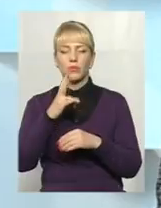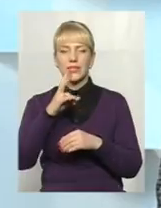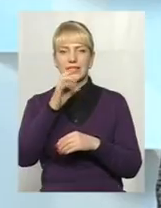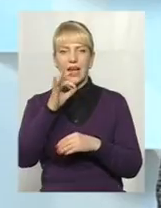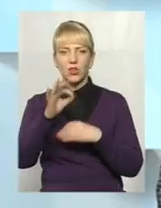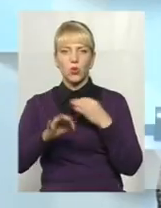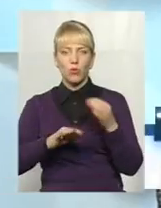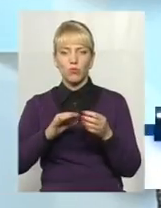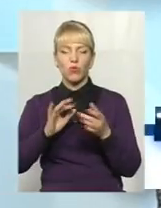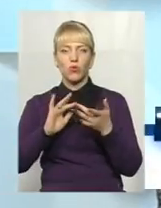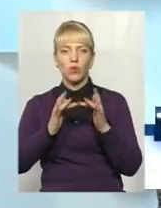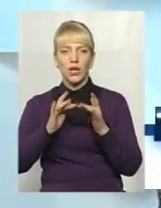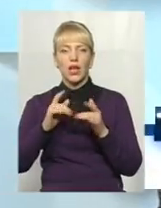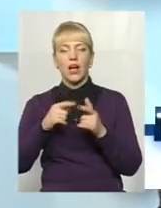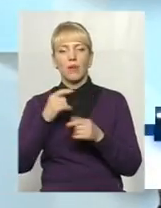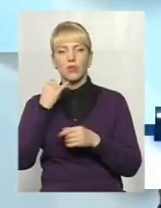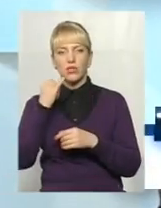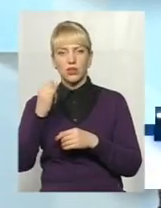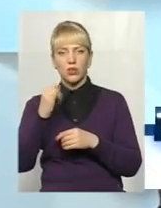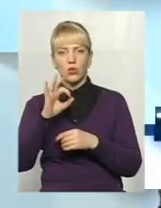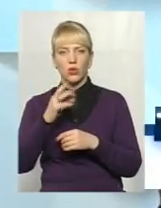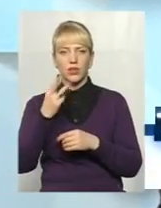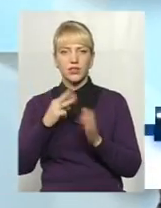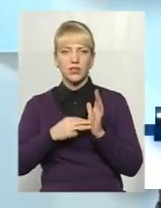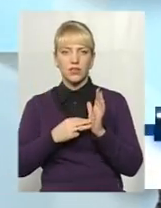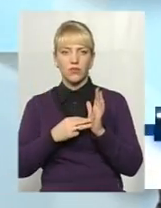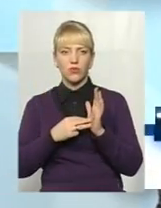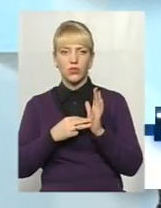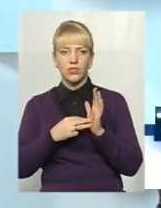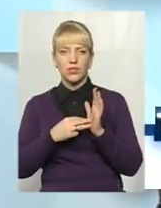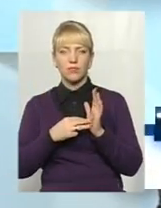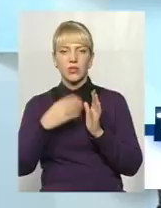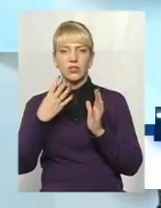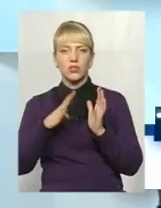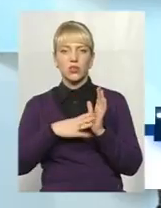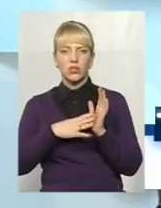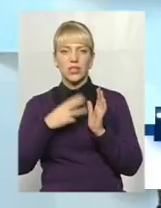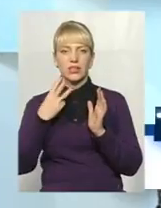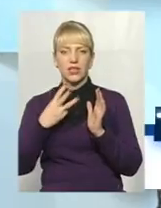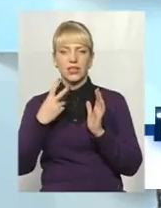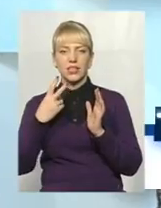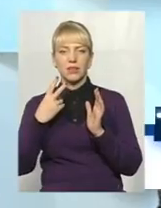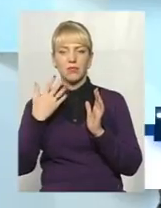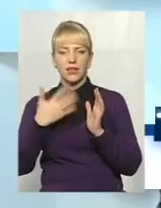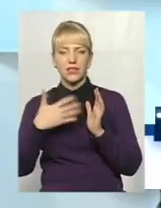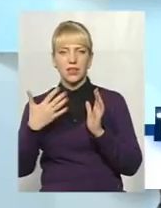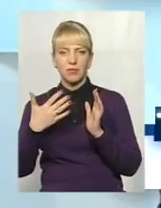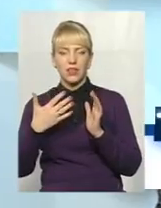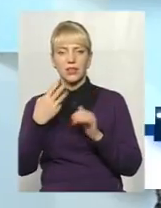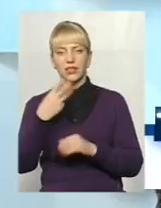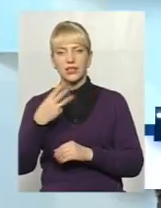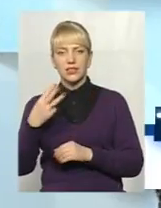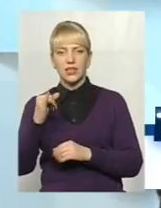Або ж зателефонувати за номером телефона 038 49 355 33